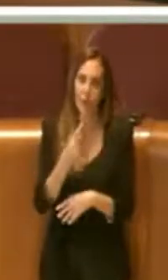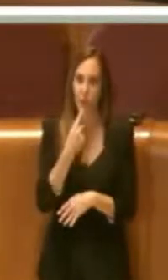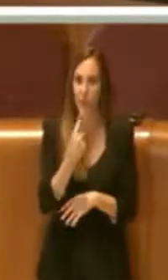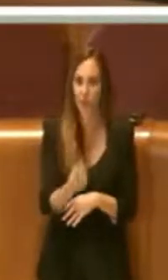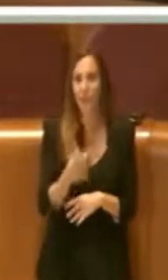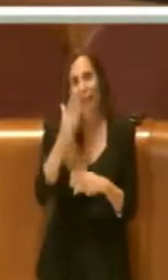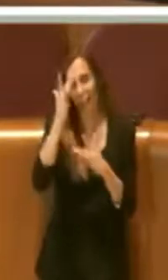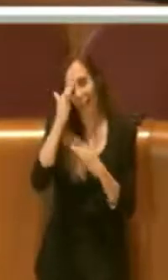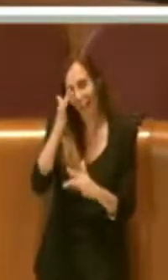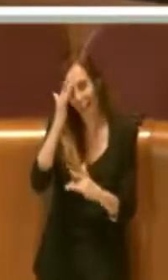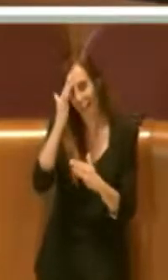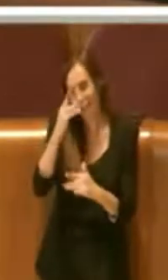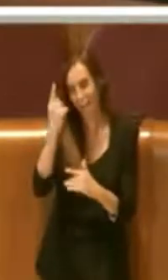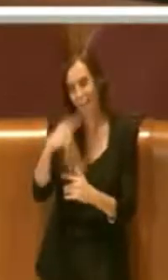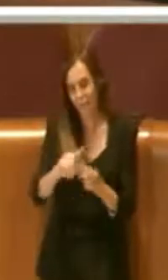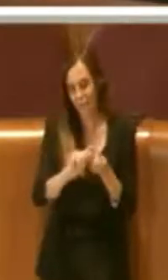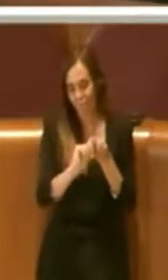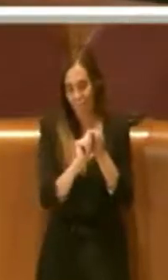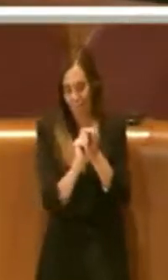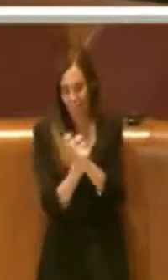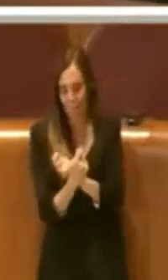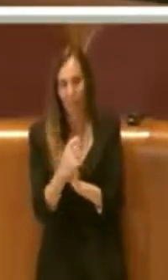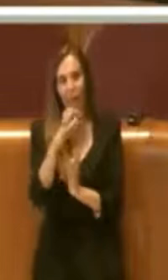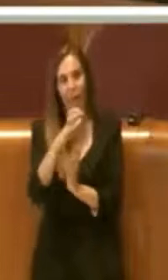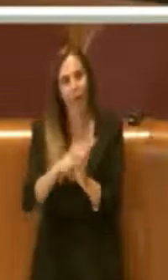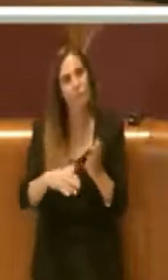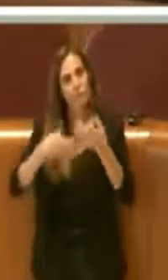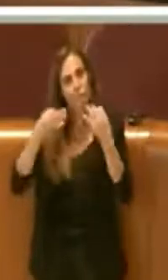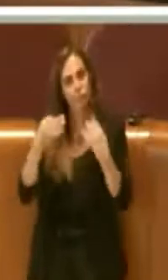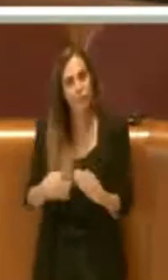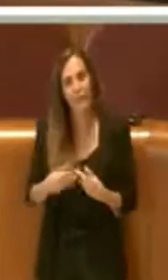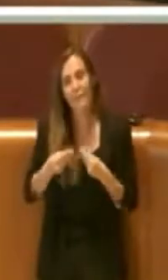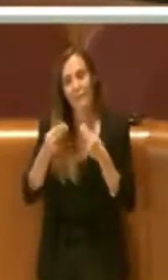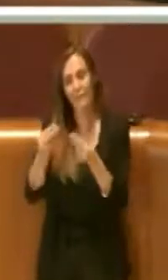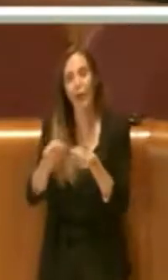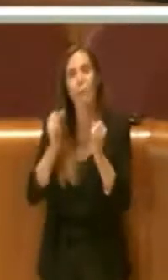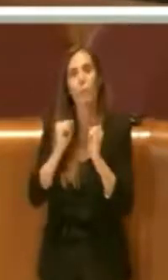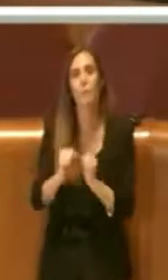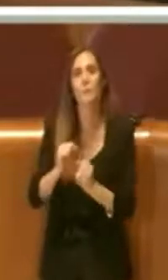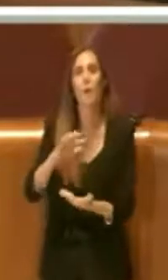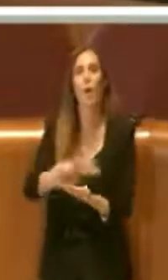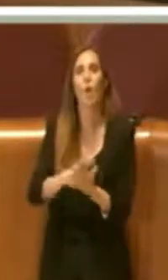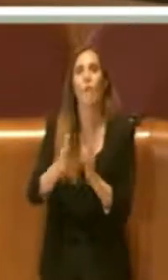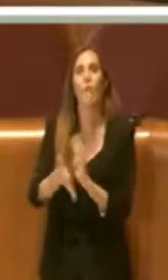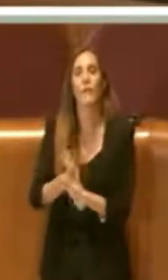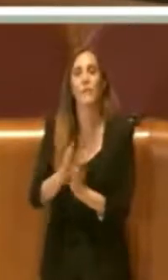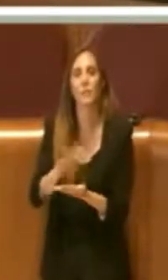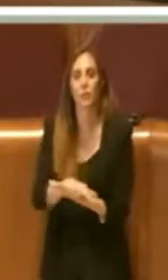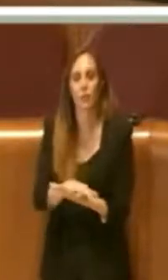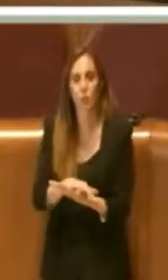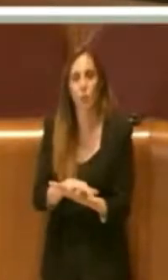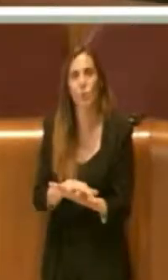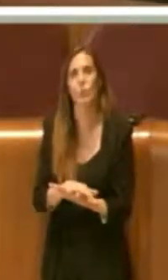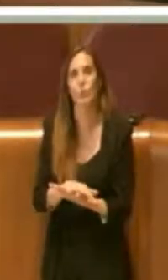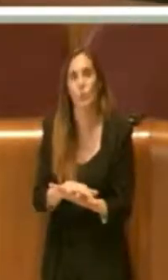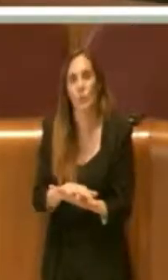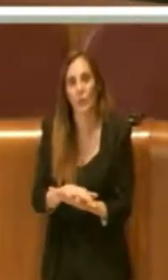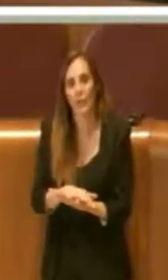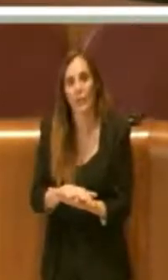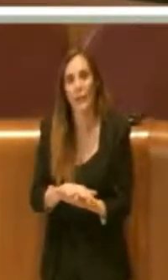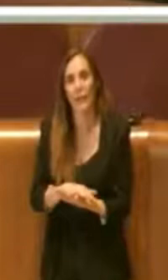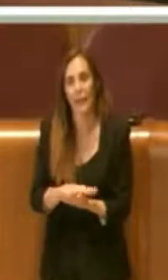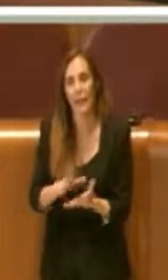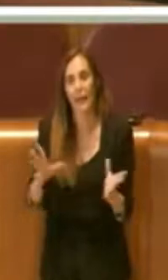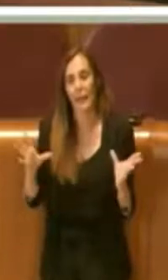una riflessione che questa ratifica, che è un atto formale, consentirà poi di fare quella convenzione con l